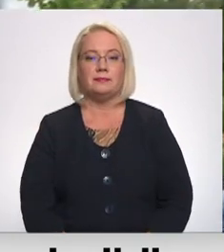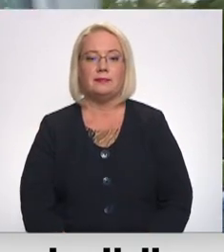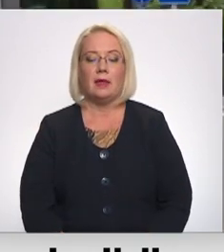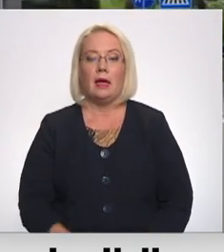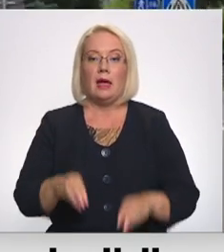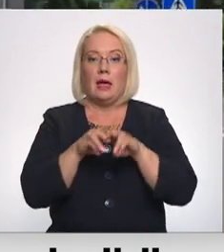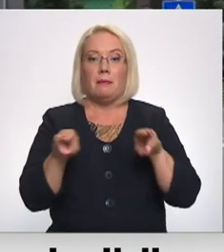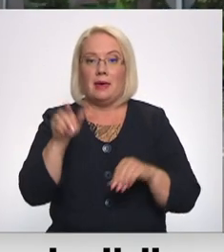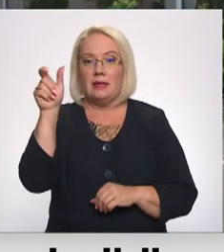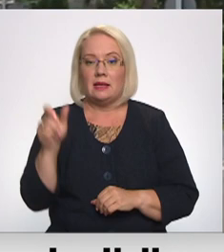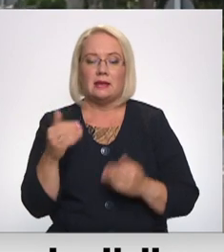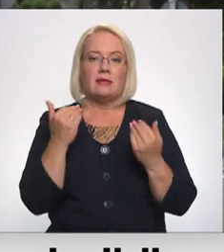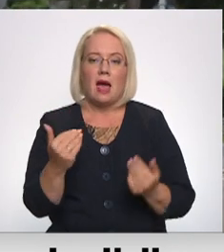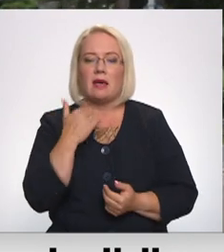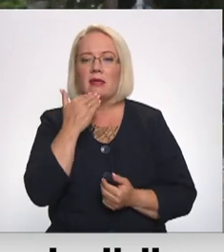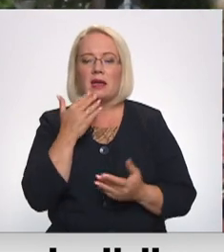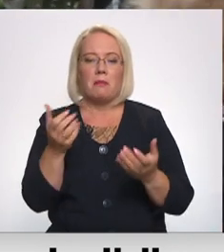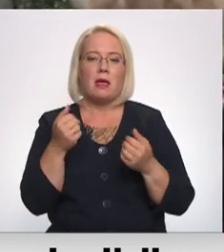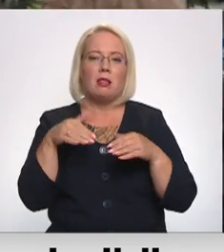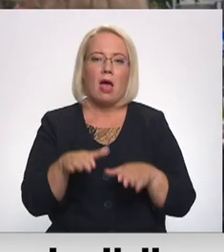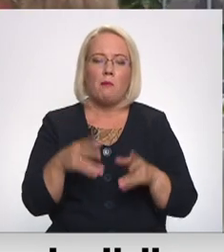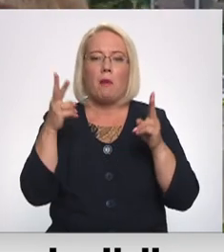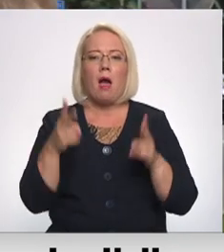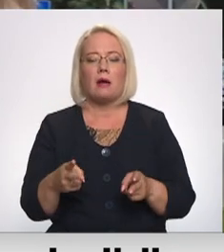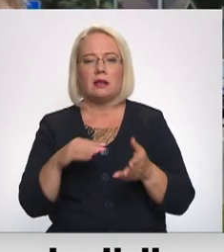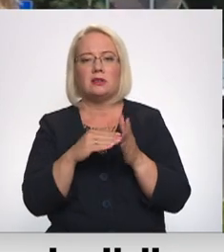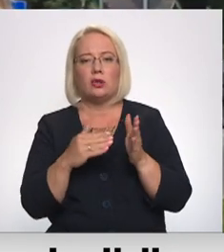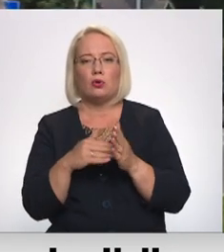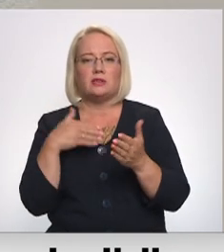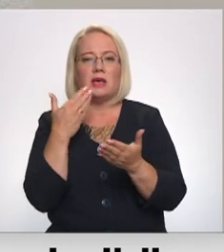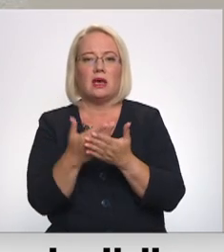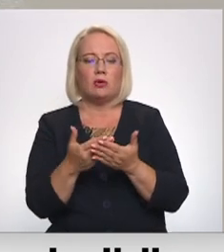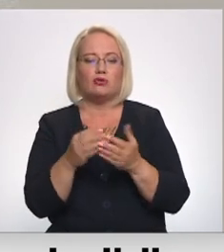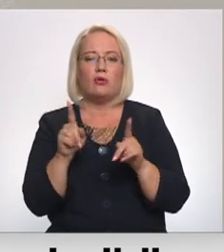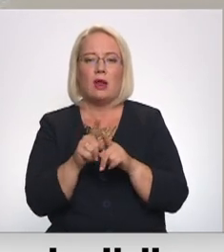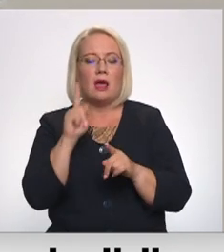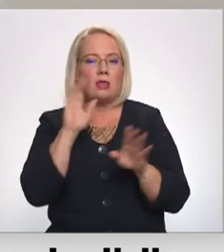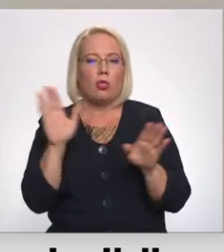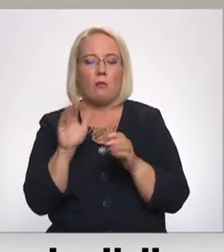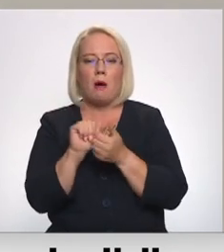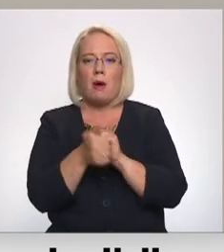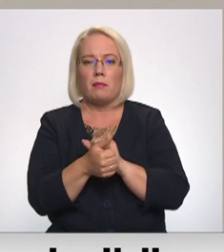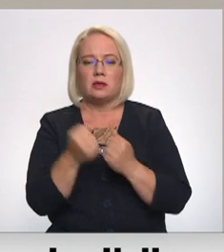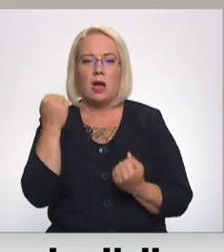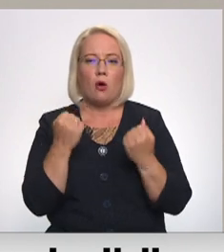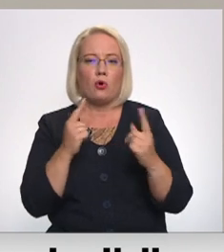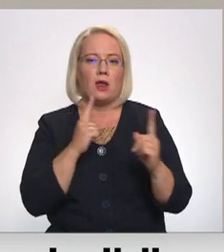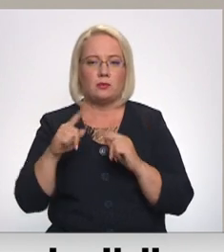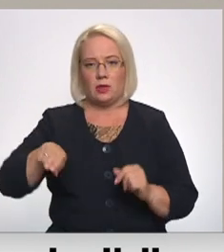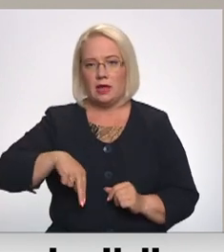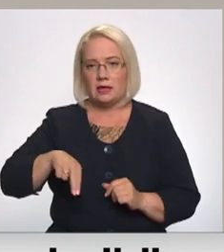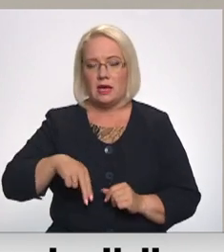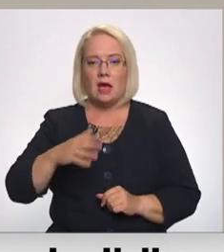Ministras šobrīd negrasās pieņemt lēmums par ārkārt situācijas rosināšanu, kā arī nedomā par pārmaiņām Latvijas autotransporta direkcijā.